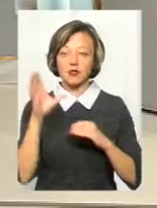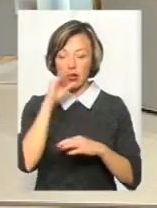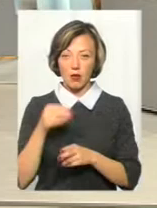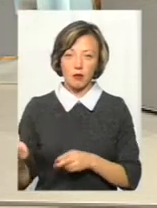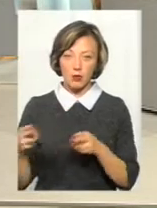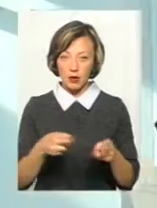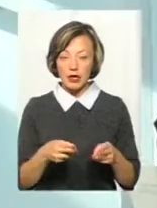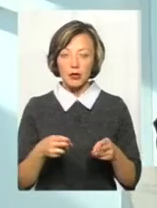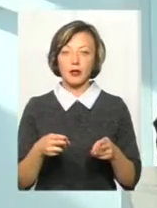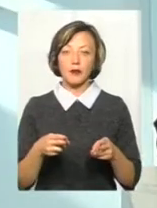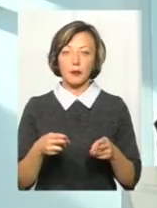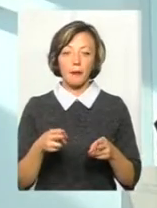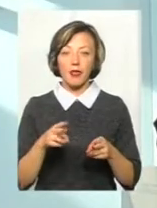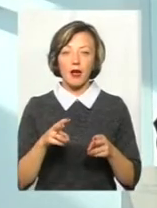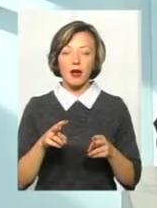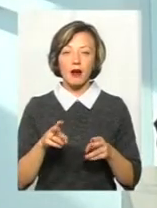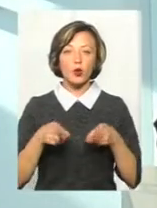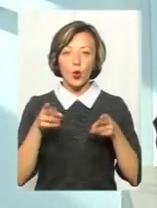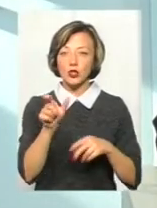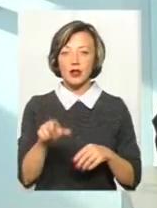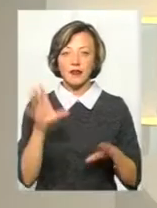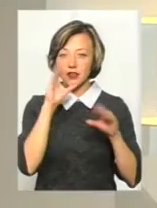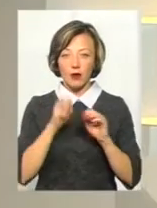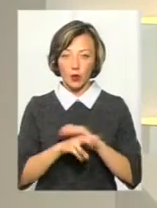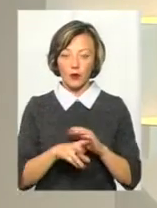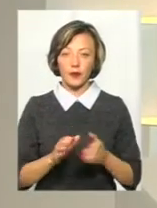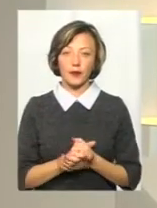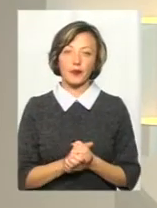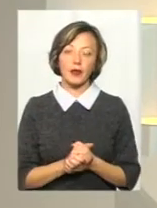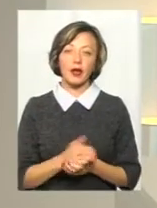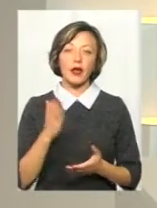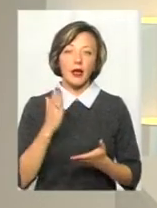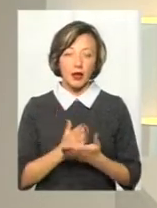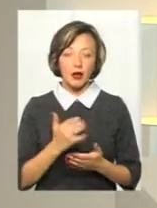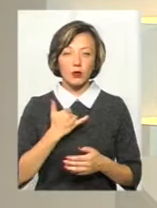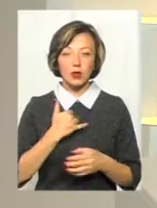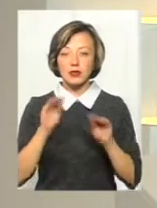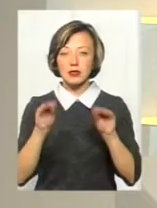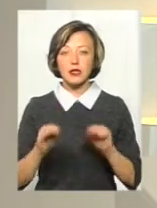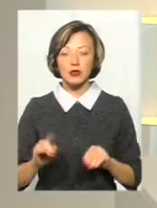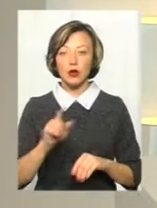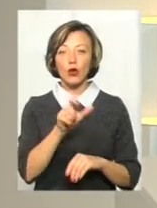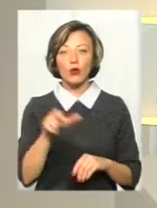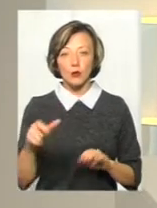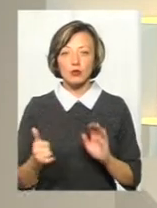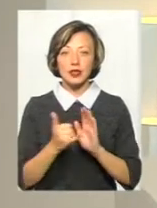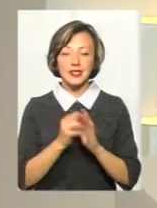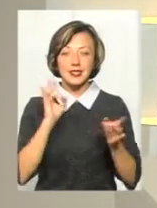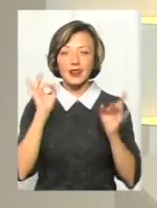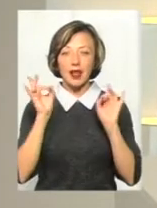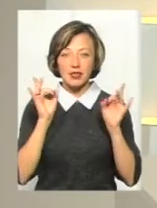втекти з місця вчинення злочину. Але є в нас така статистика, яка говорить про те, що люди встановлюють